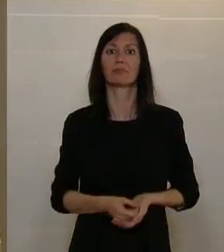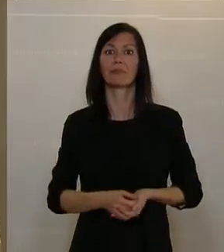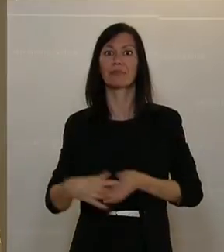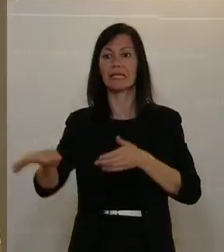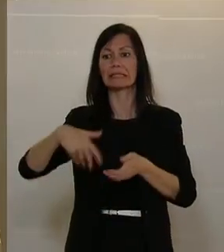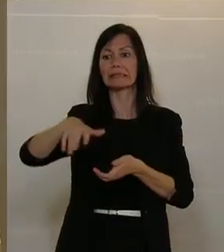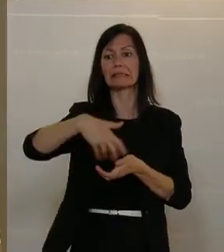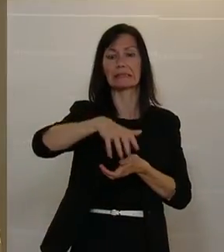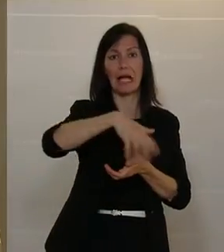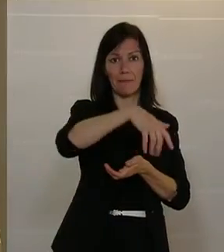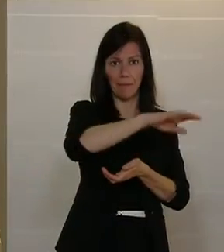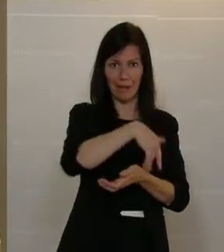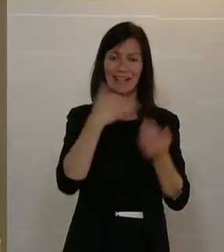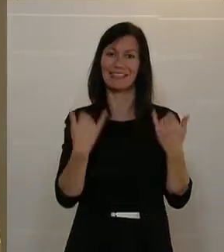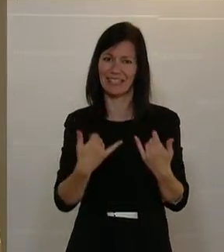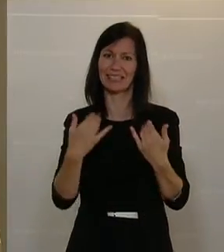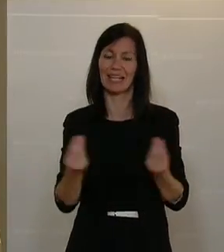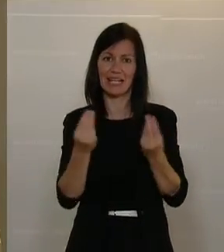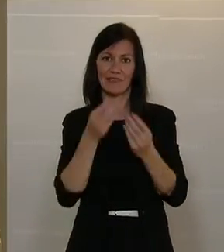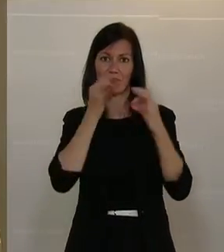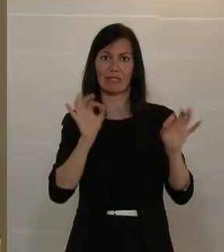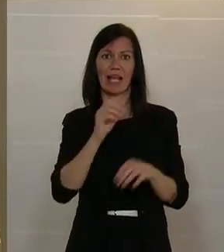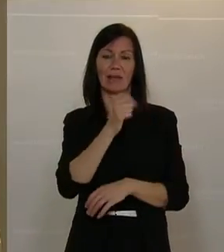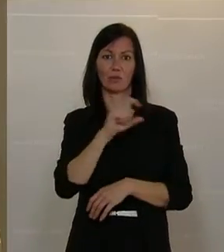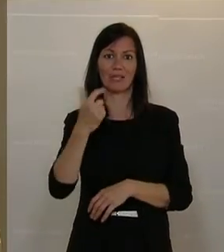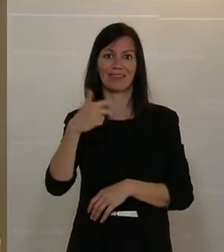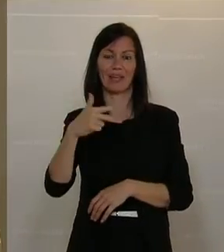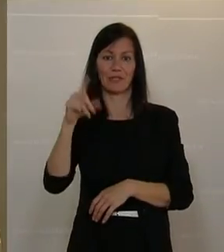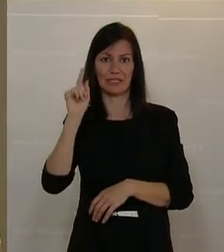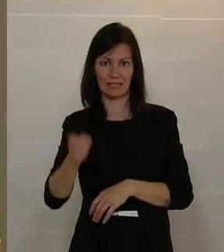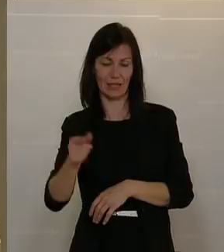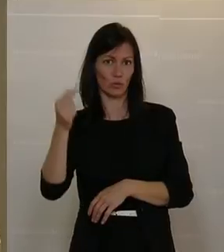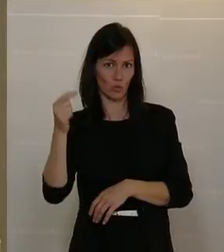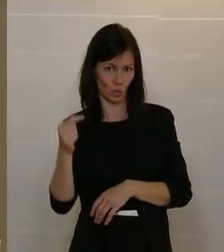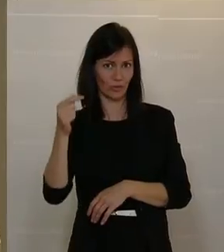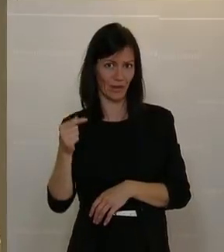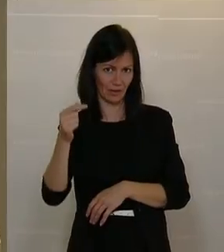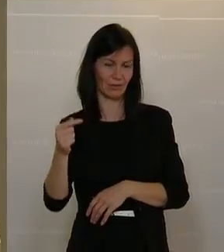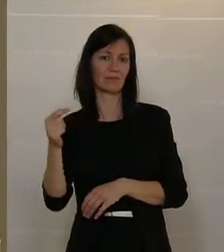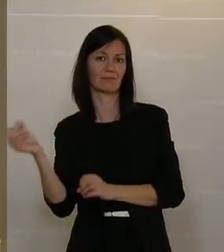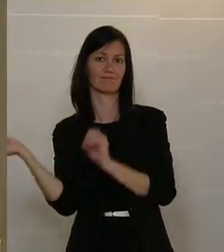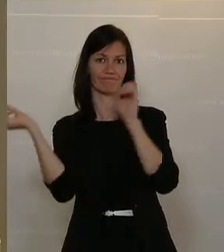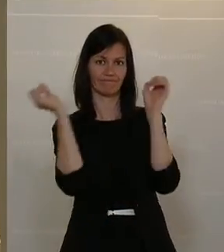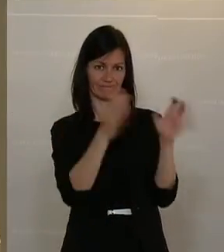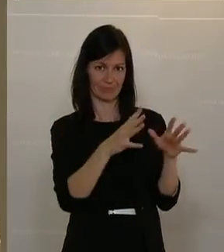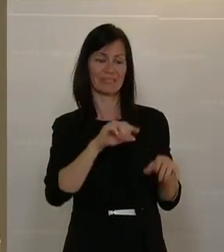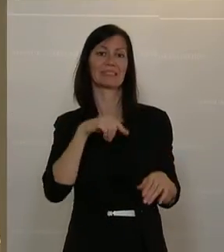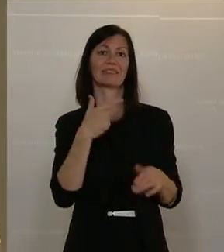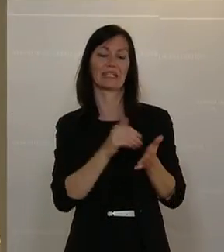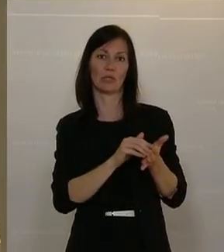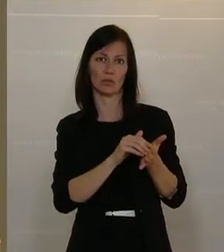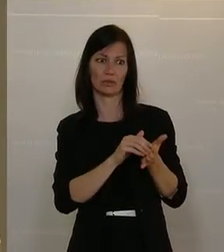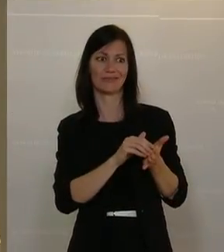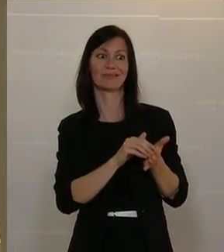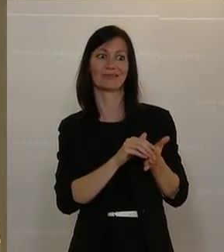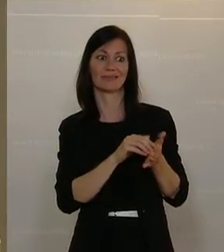Sammelquoten für die Verwertung verbessert worden. 933.000 Tonnen sind 2019 zur geordneten Entsorgung